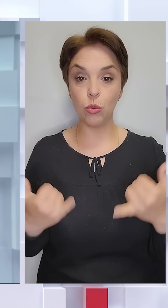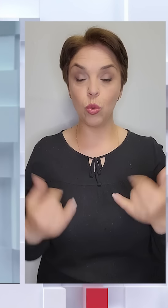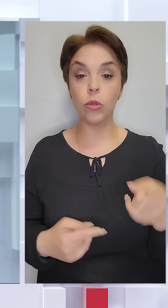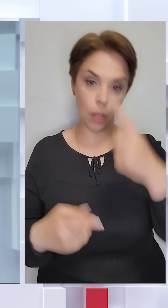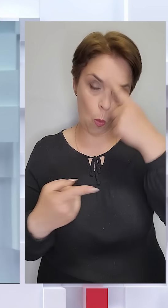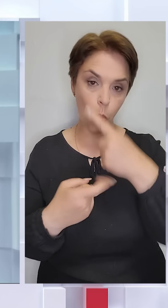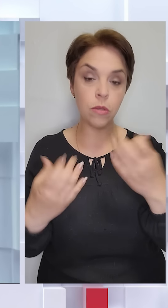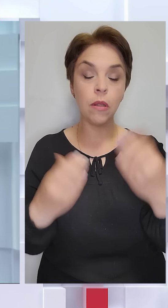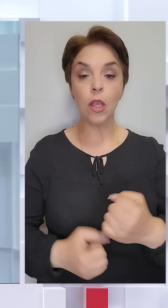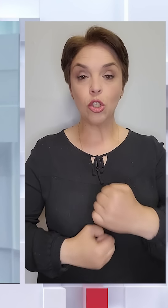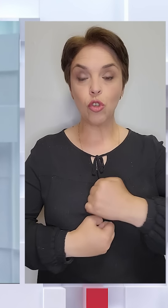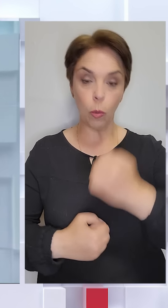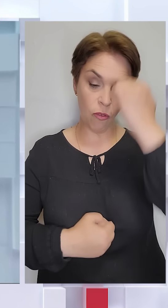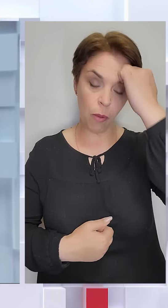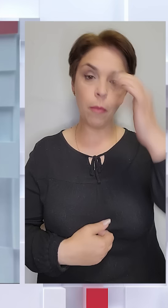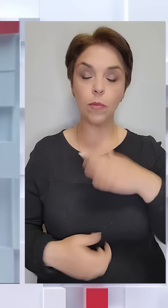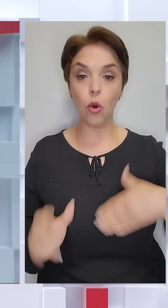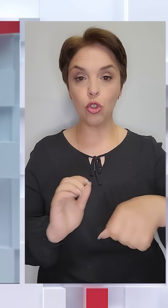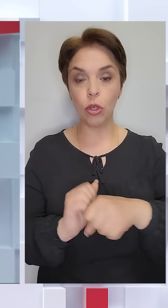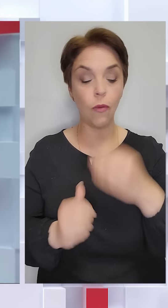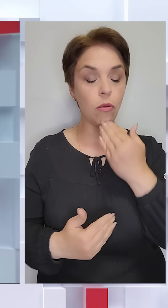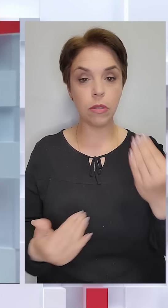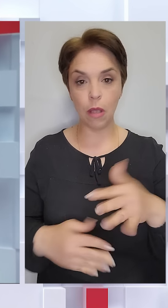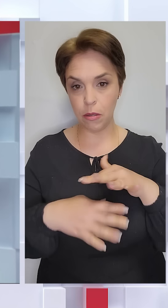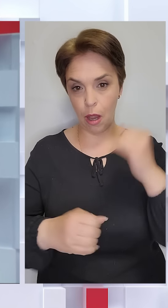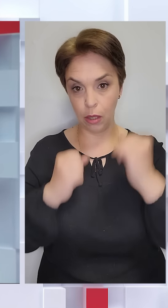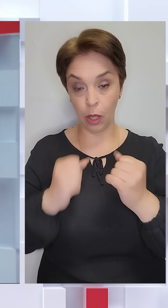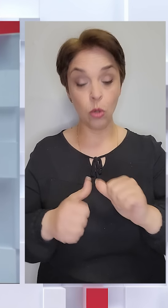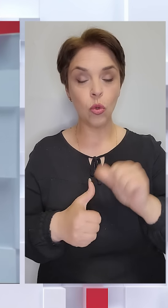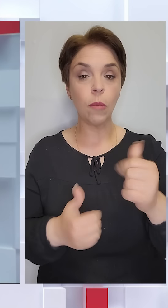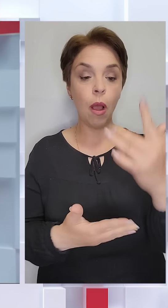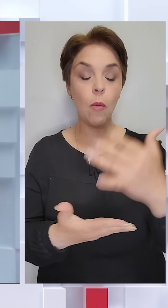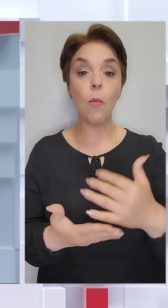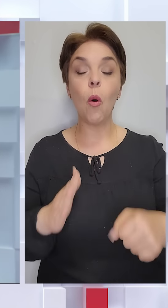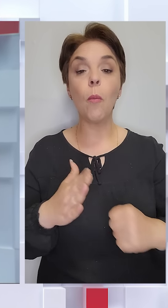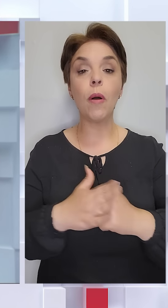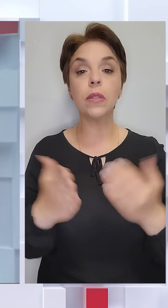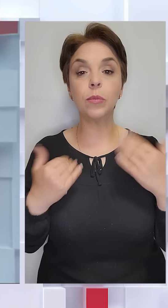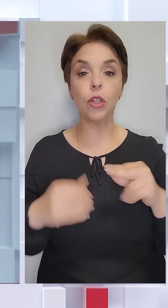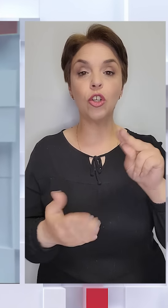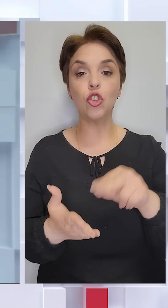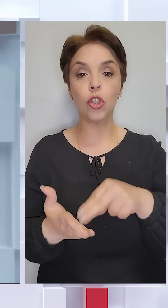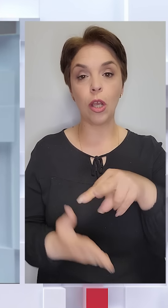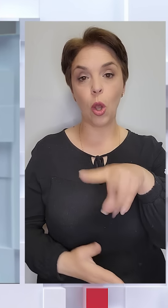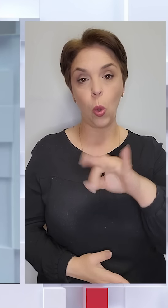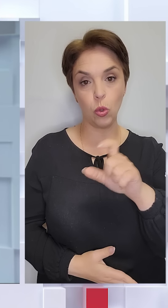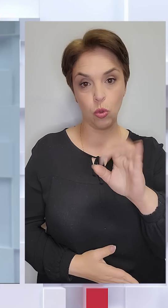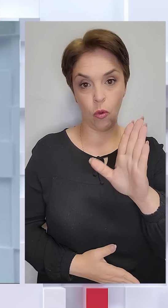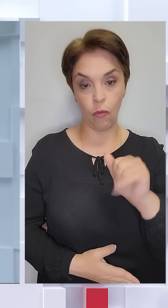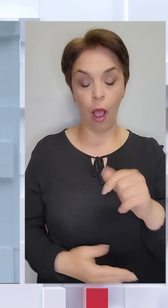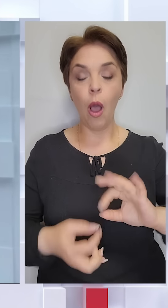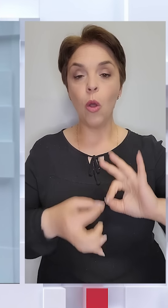оголосили День жалоби у пам'ять про жертв останніх атак, зокрема по базі відпочинку в Черкаській Лозовій. Докладніше про